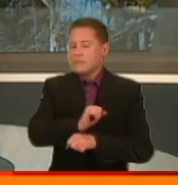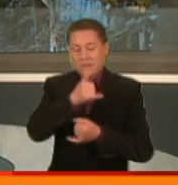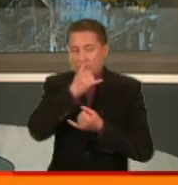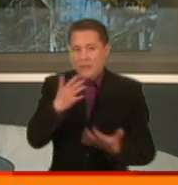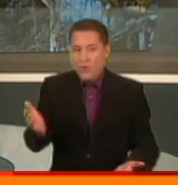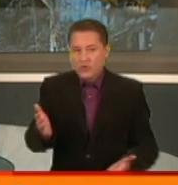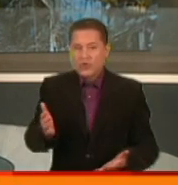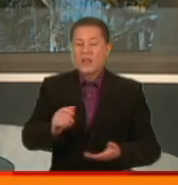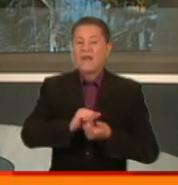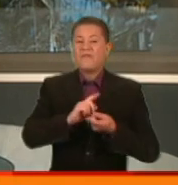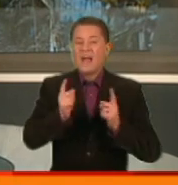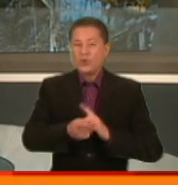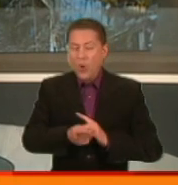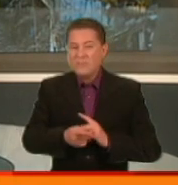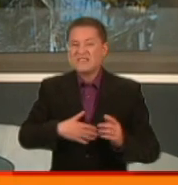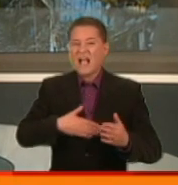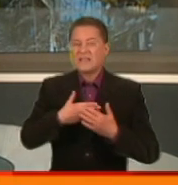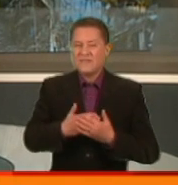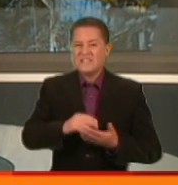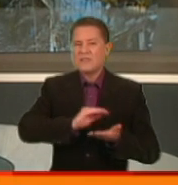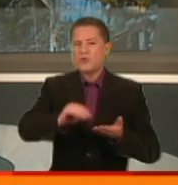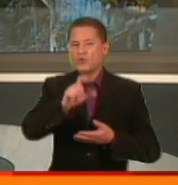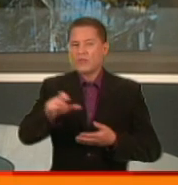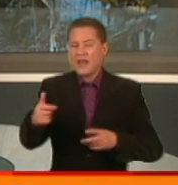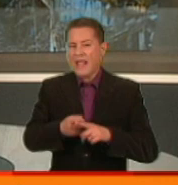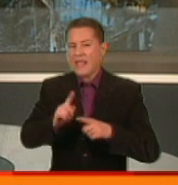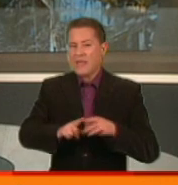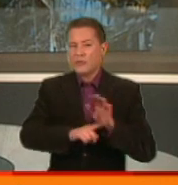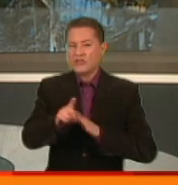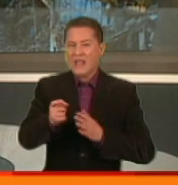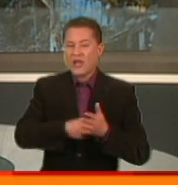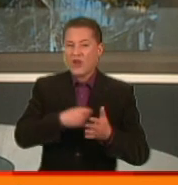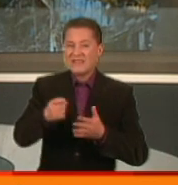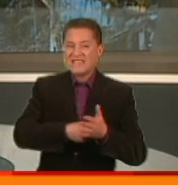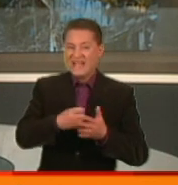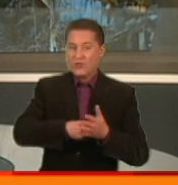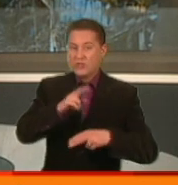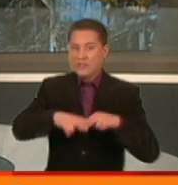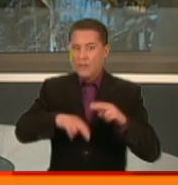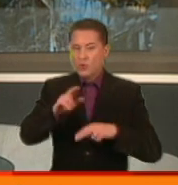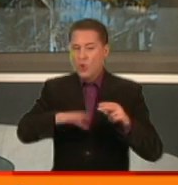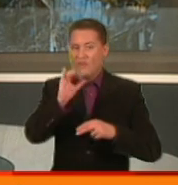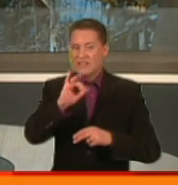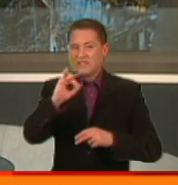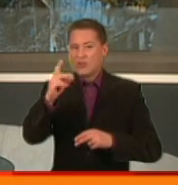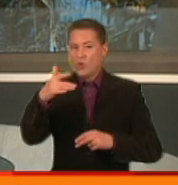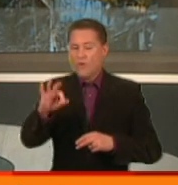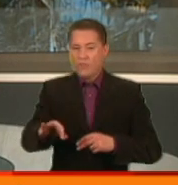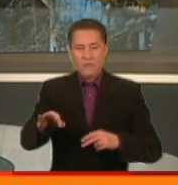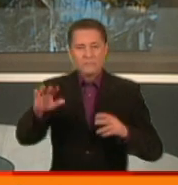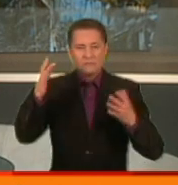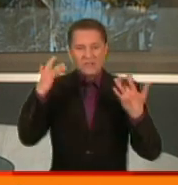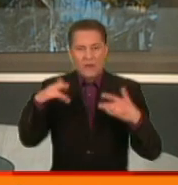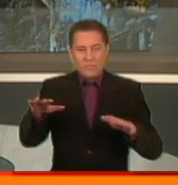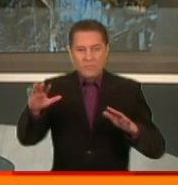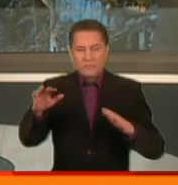можуть. Натомість із активістами, журналістами, які починають розслідувати забудову Сінного, може і випадково, але трапляються різні